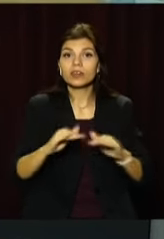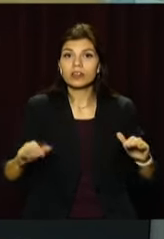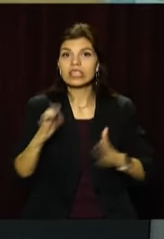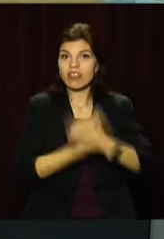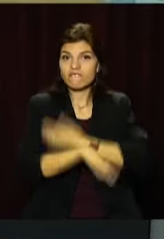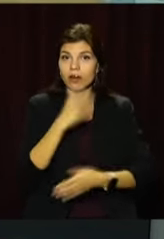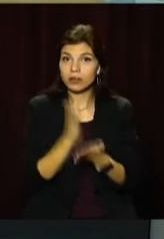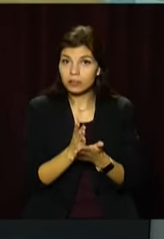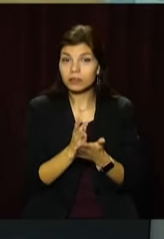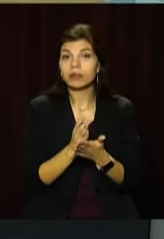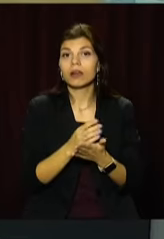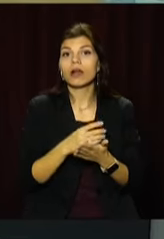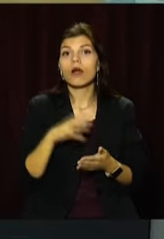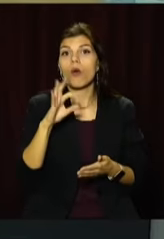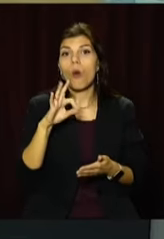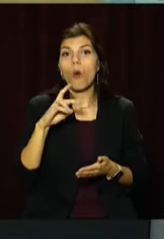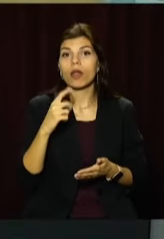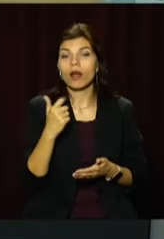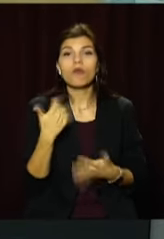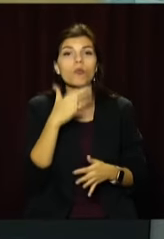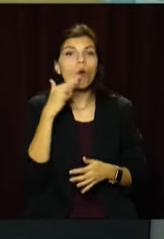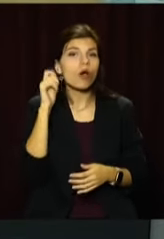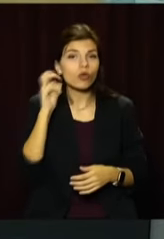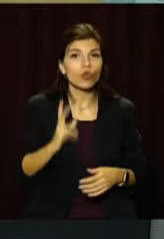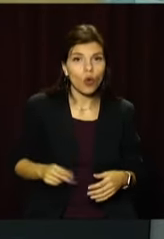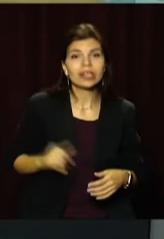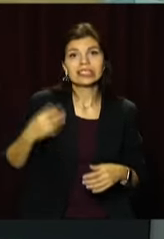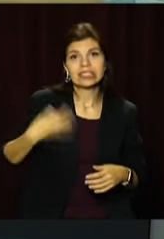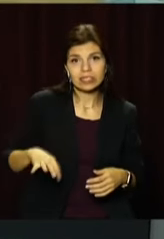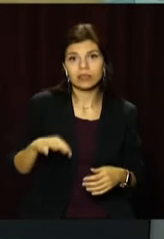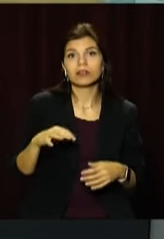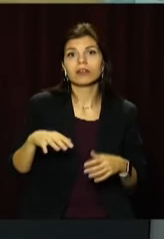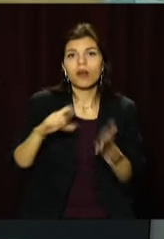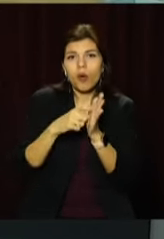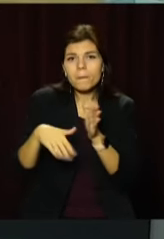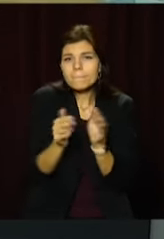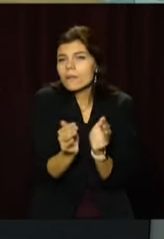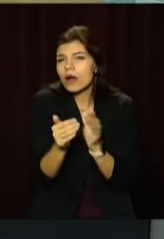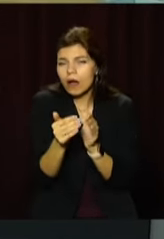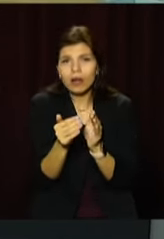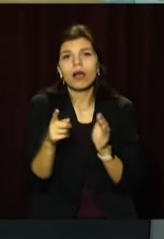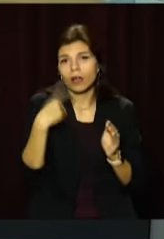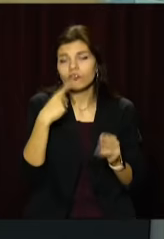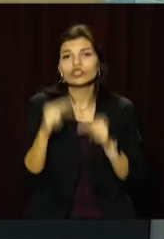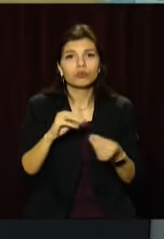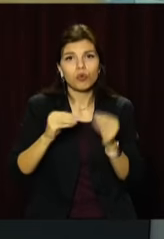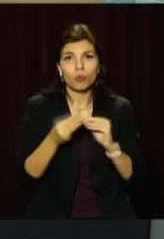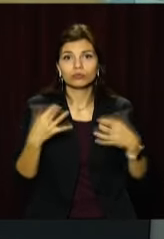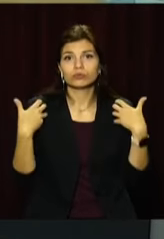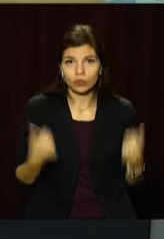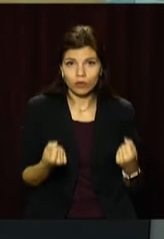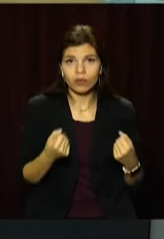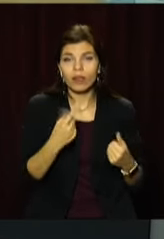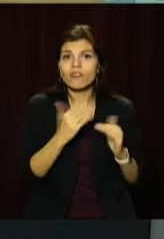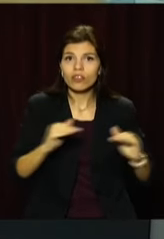інвалідністю. Ольга Майорова багато років жила з донькою та сину в малогабаритній квартирі. Каже, через проблеми зі здоров'ям